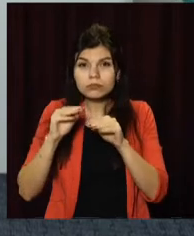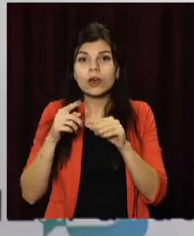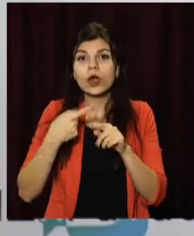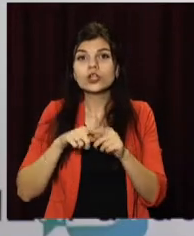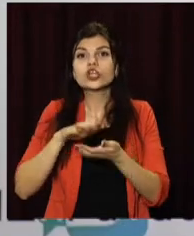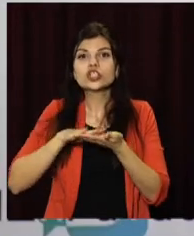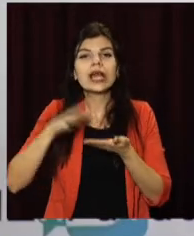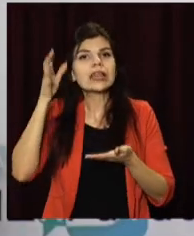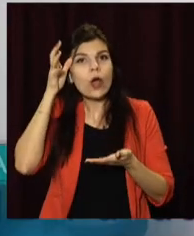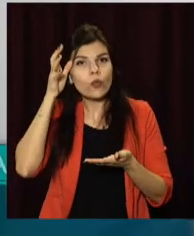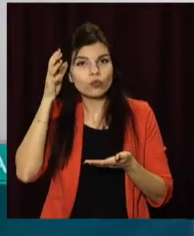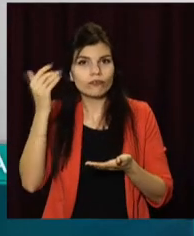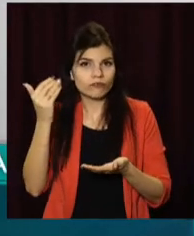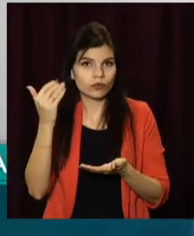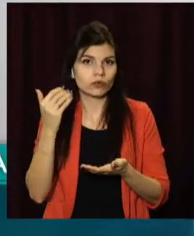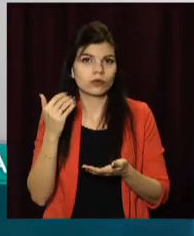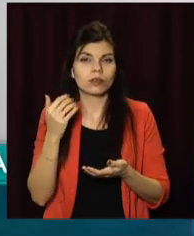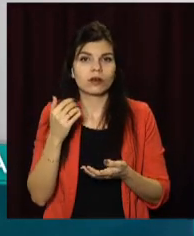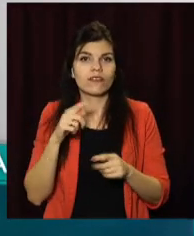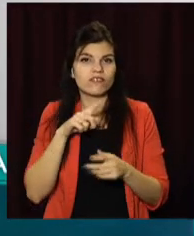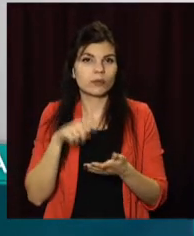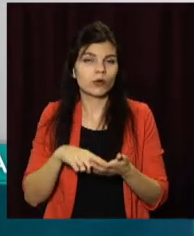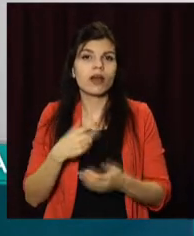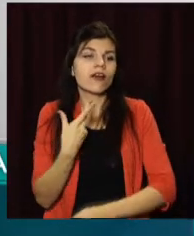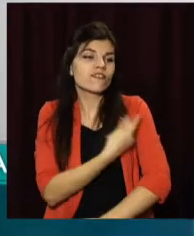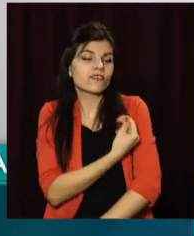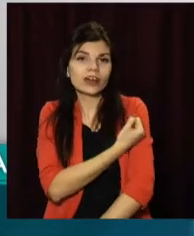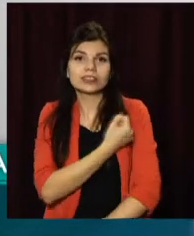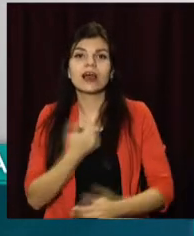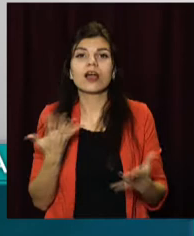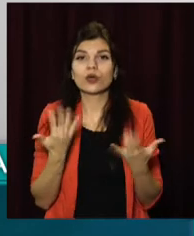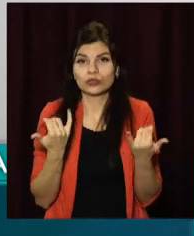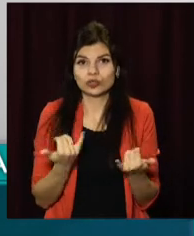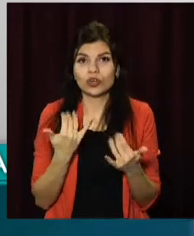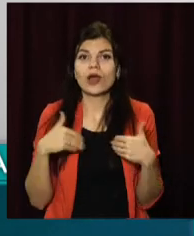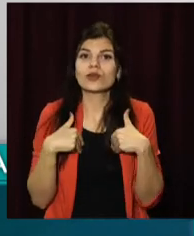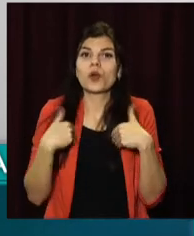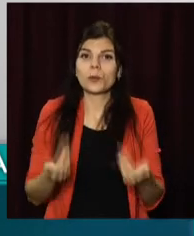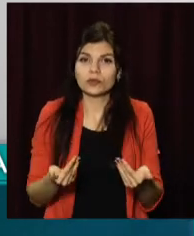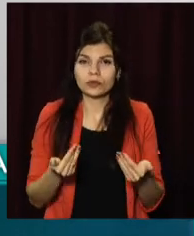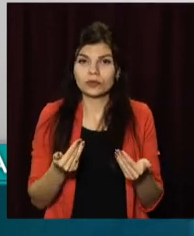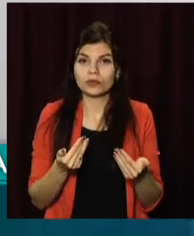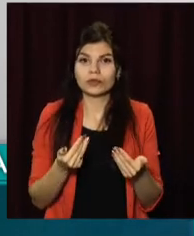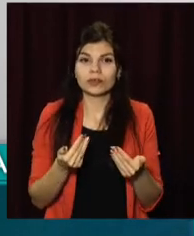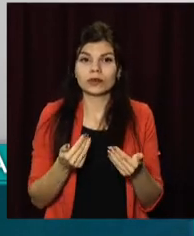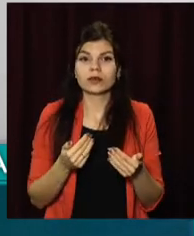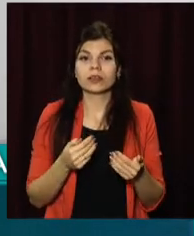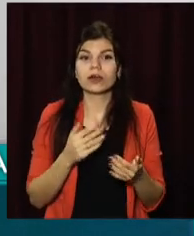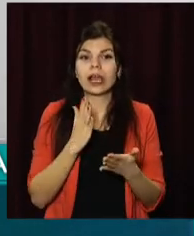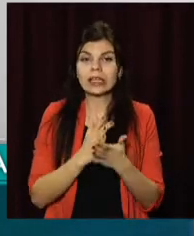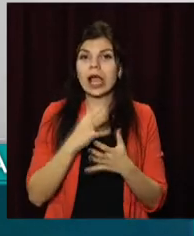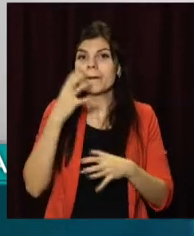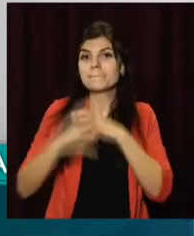чисто науковий питання. Вакцини всі, які зараз рекомендовані, регуляторні, є